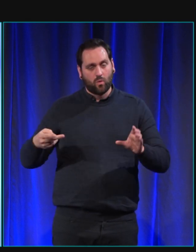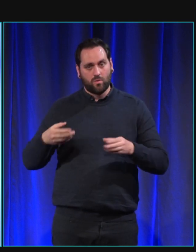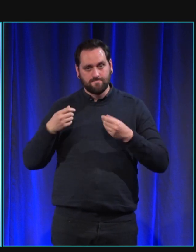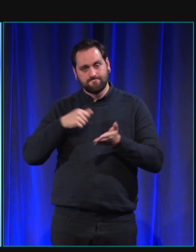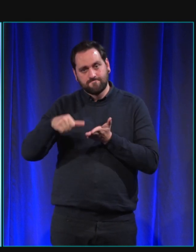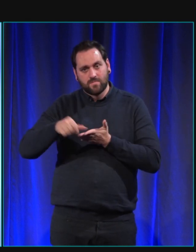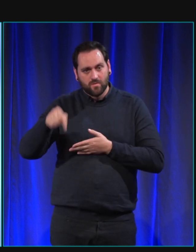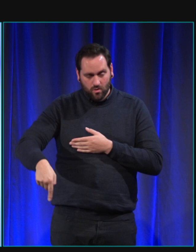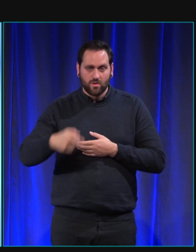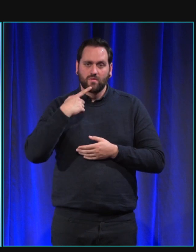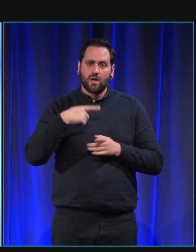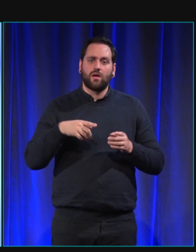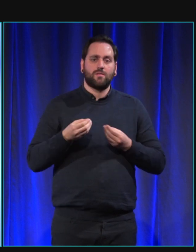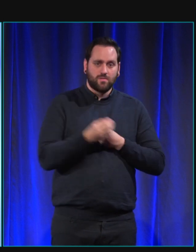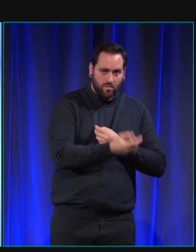social dans les structures